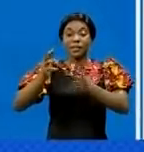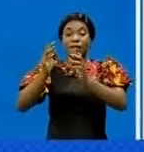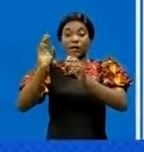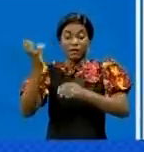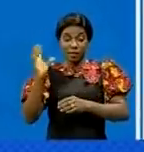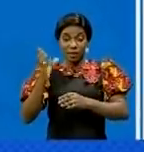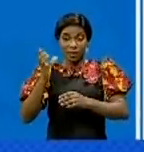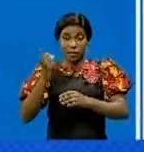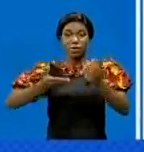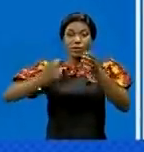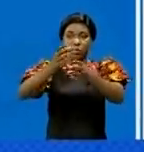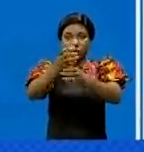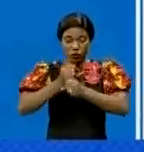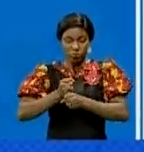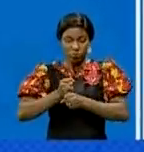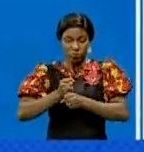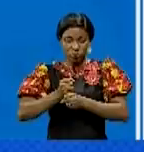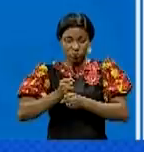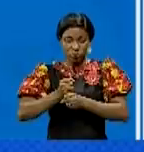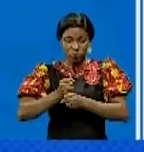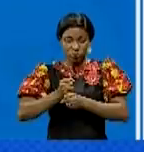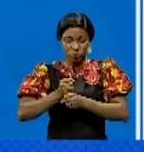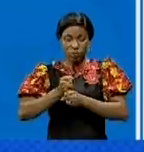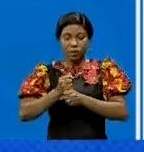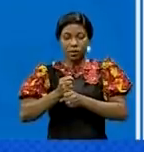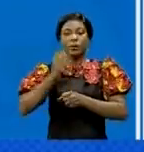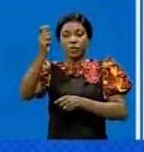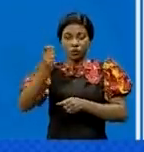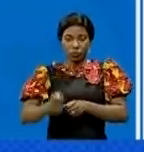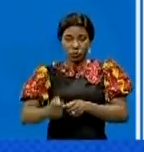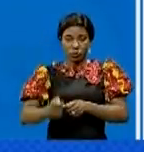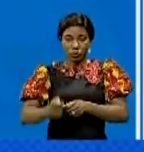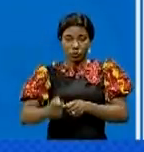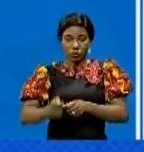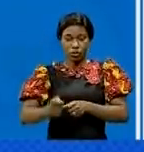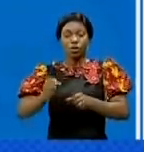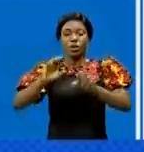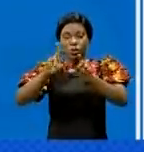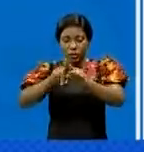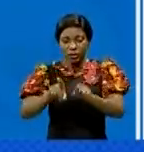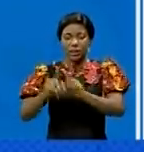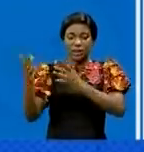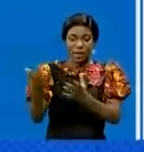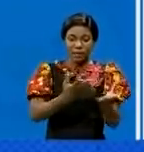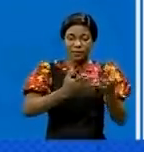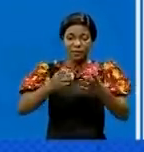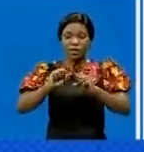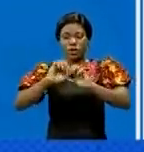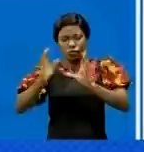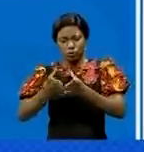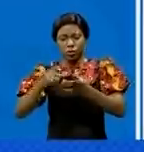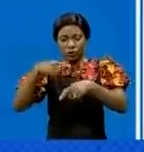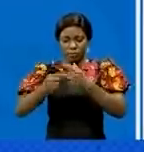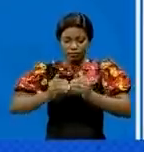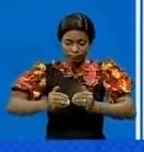territoire d'Iroumo. Les activités socio-économiques ont repris. L